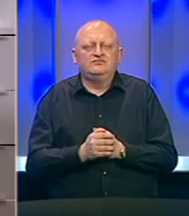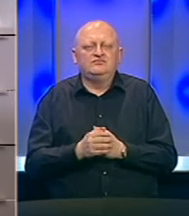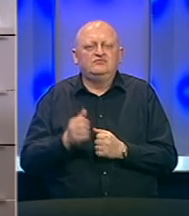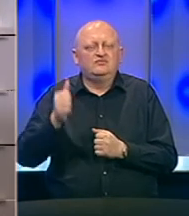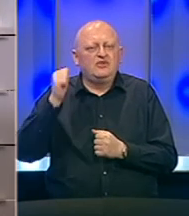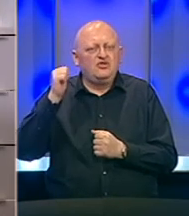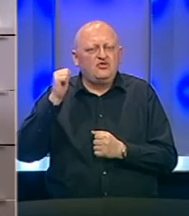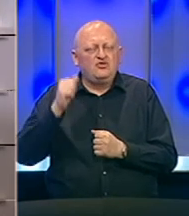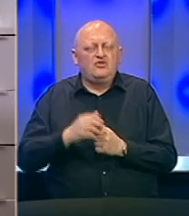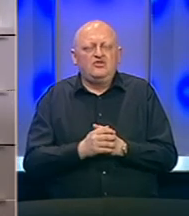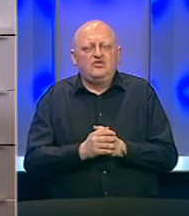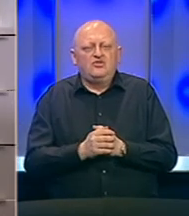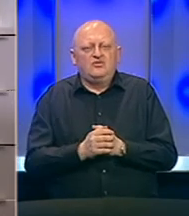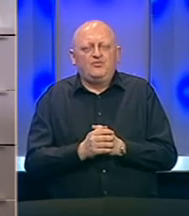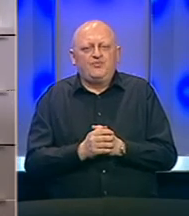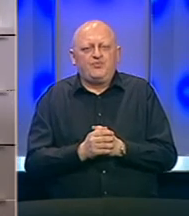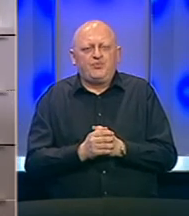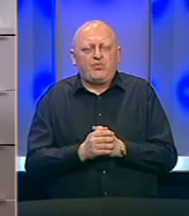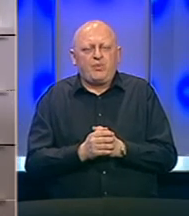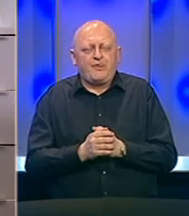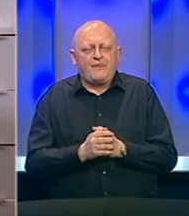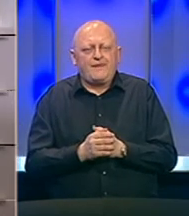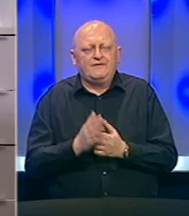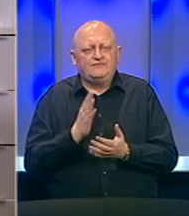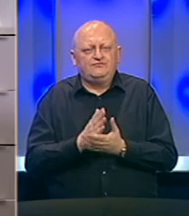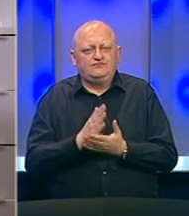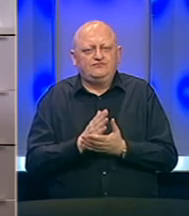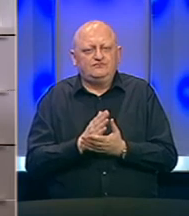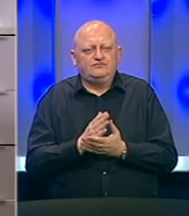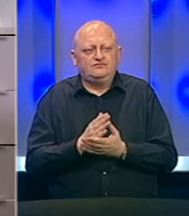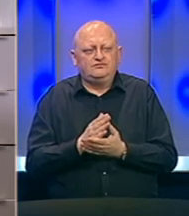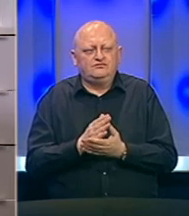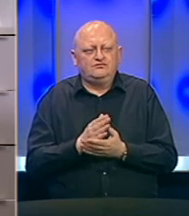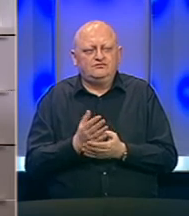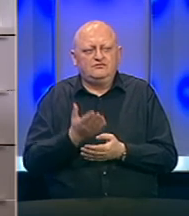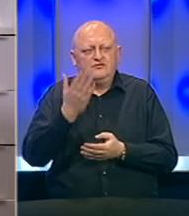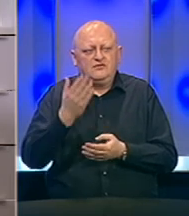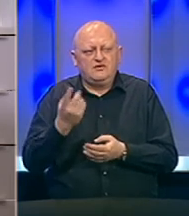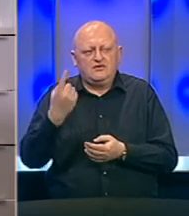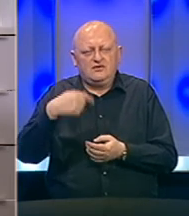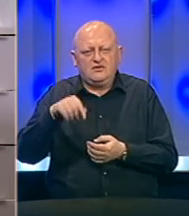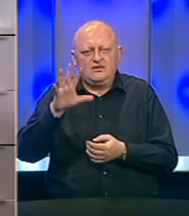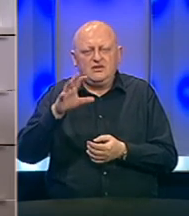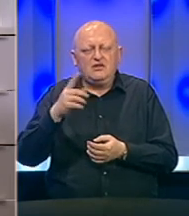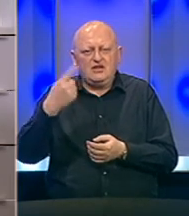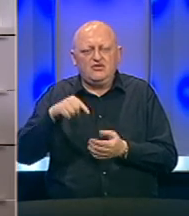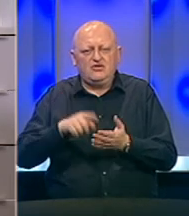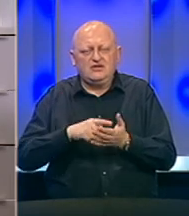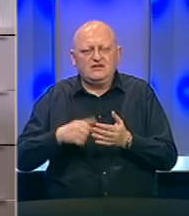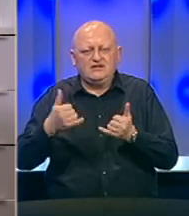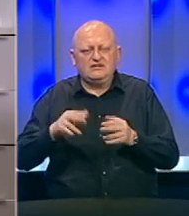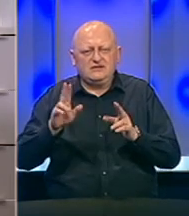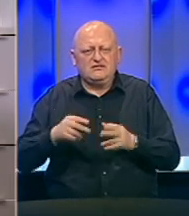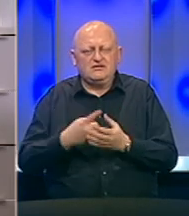Juče su bile, juče je bilo napravljene više od hiljedo testova i sad imamo,